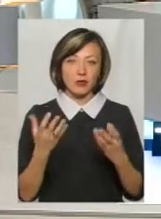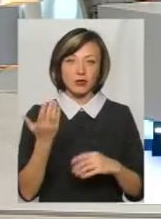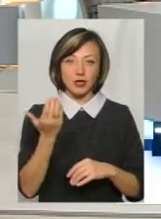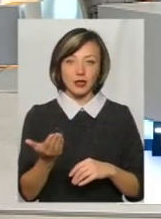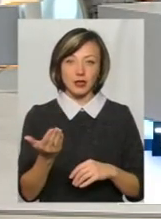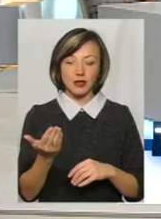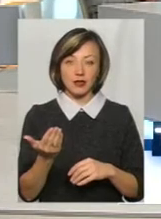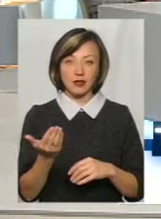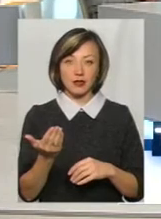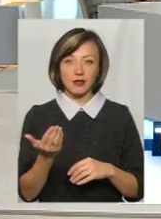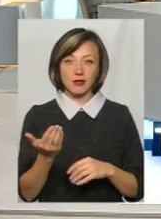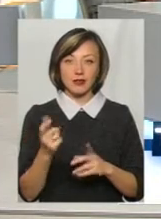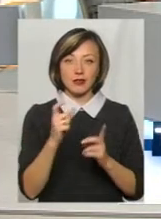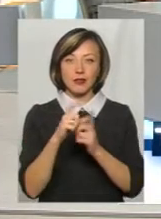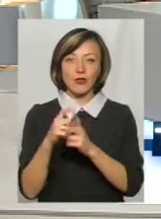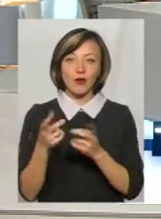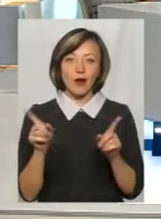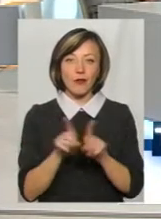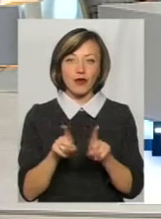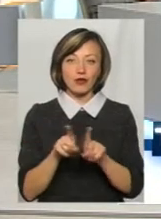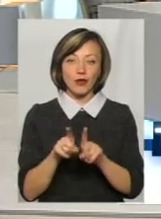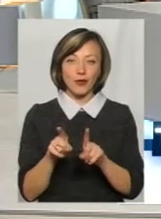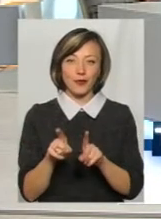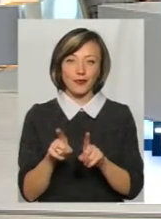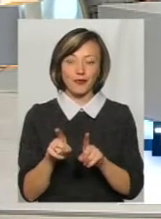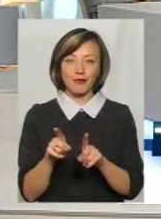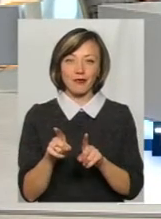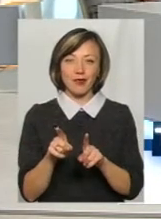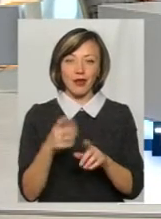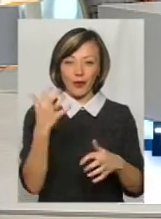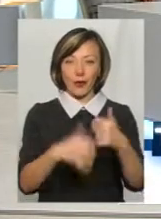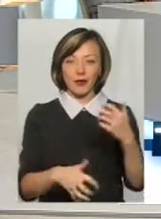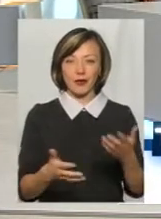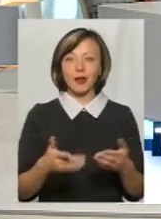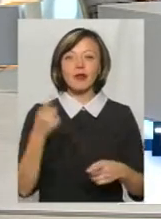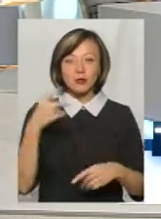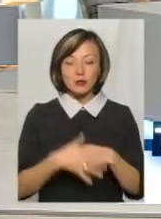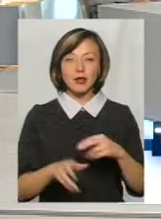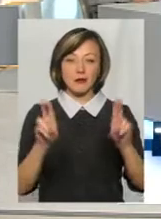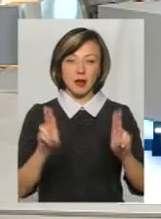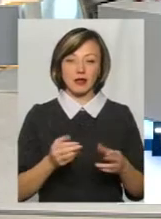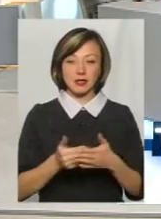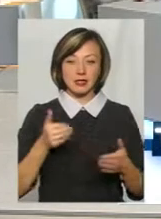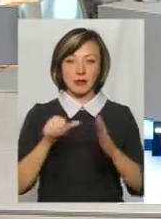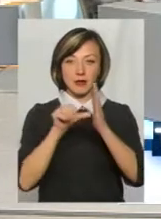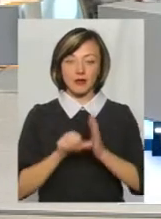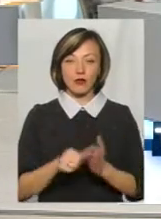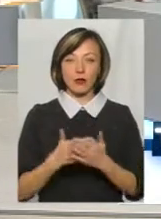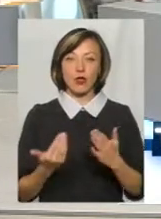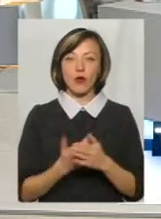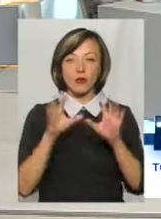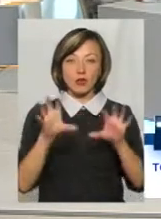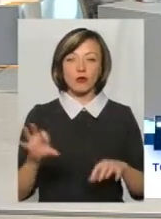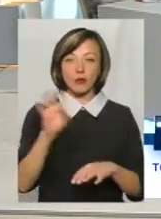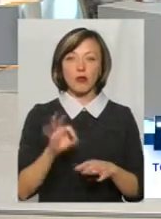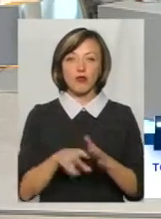робиш це за таку автологу Кенли. Тому мають бути зрозумілі правила, хай за пів року у нас є новий закон про